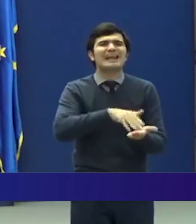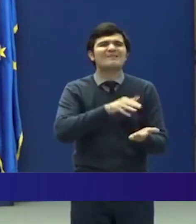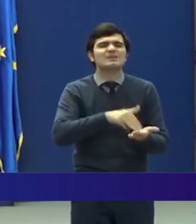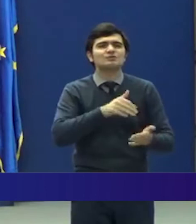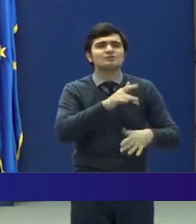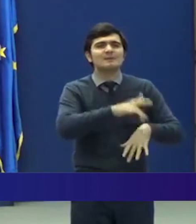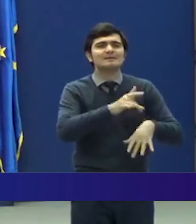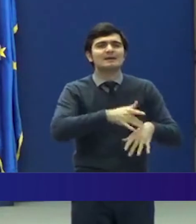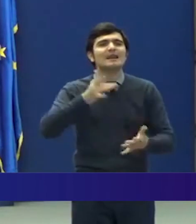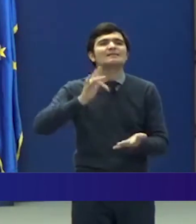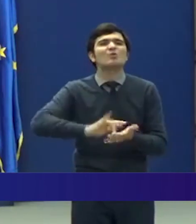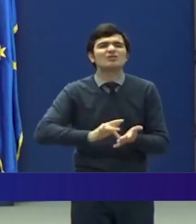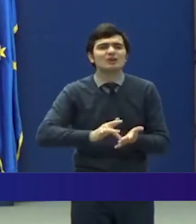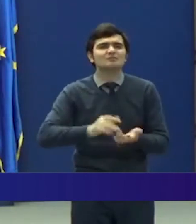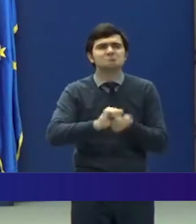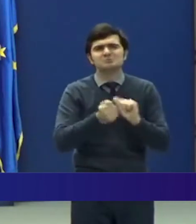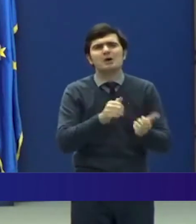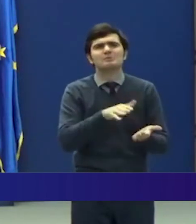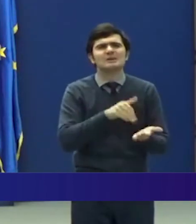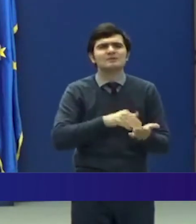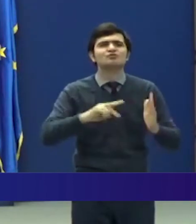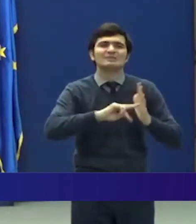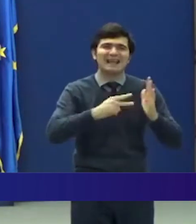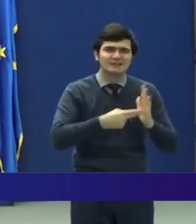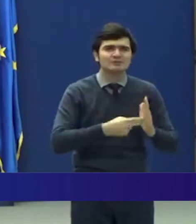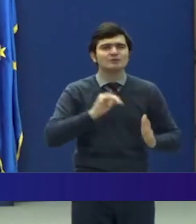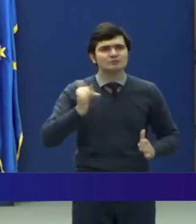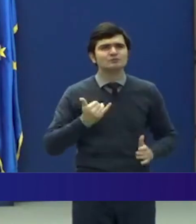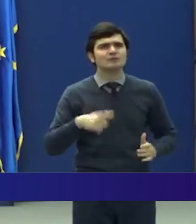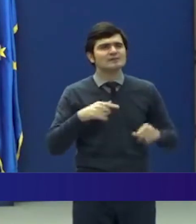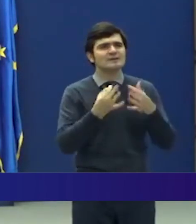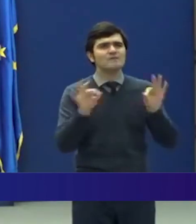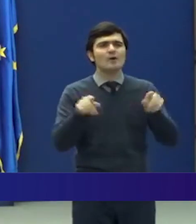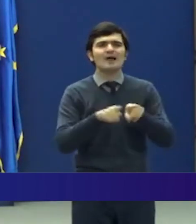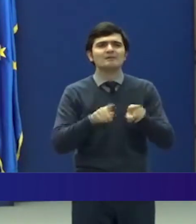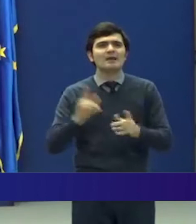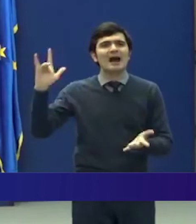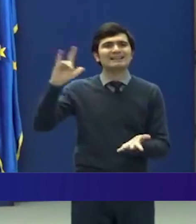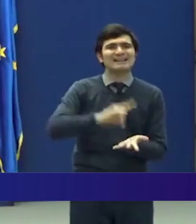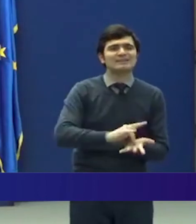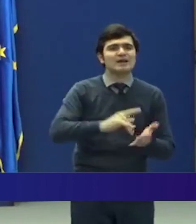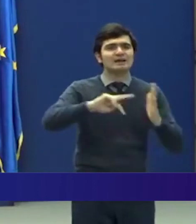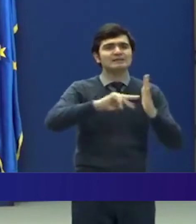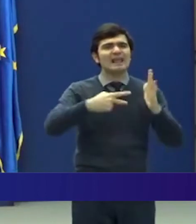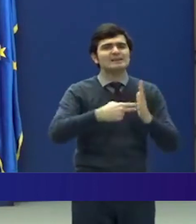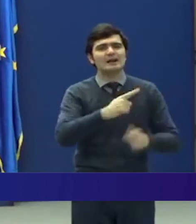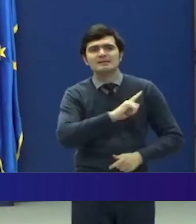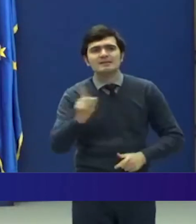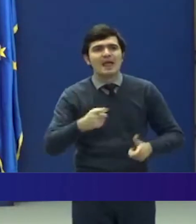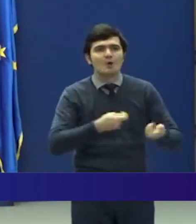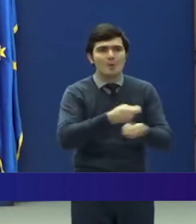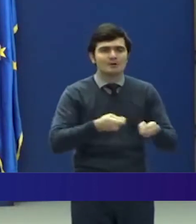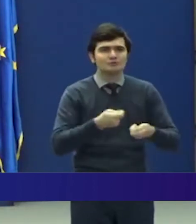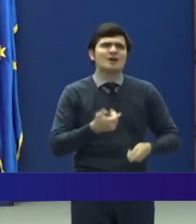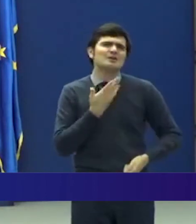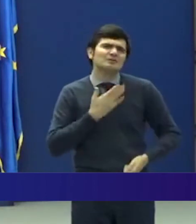de urgență, servicii tehnice, precum și aterizări tehnice necomerciale. Vreau să